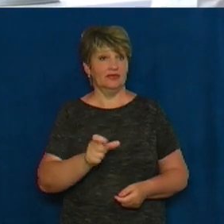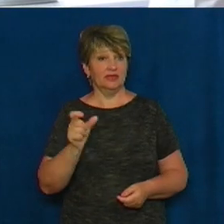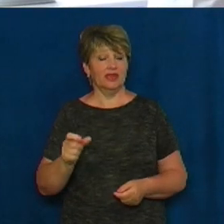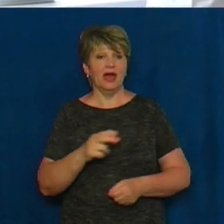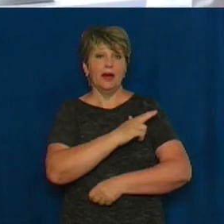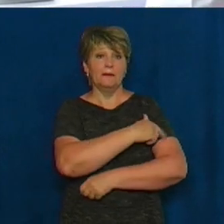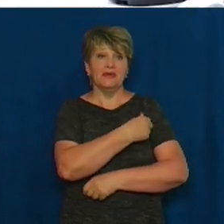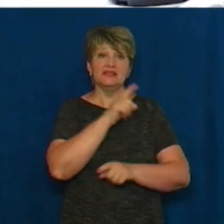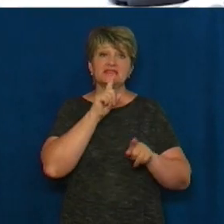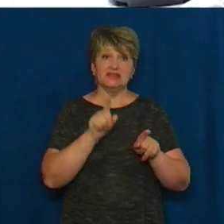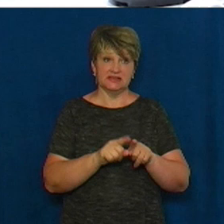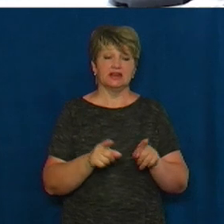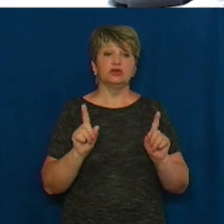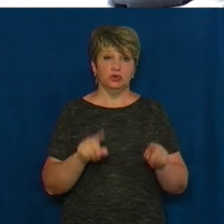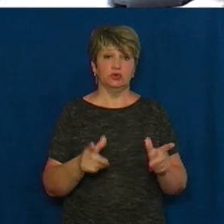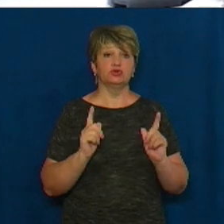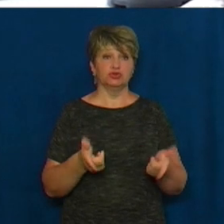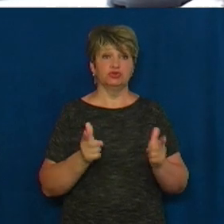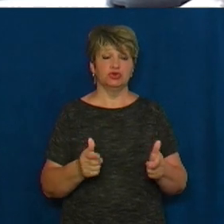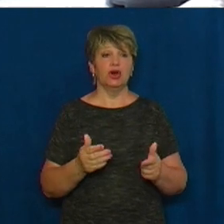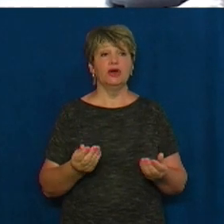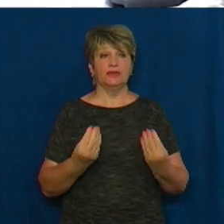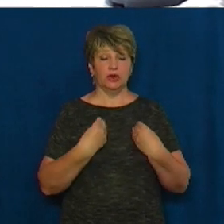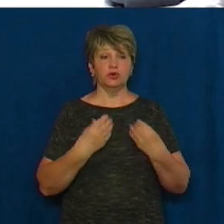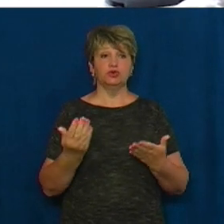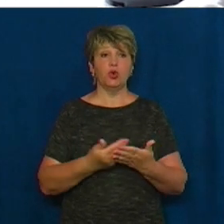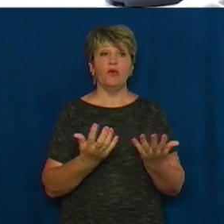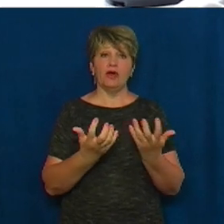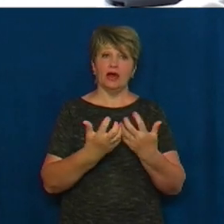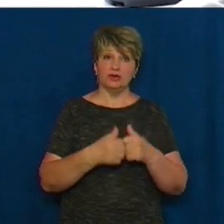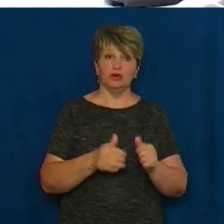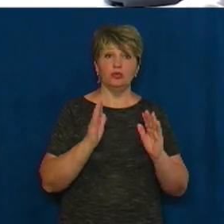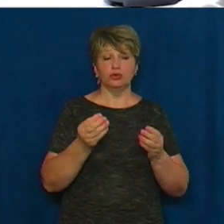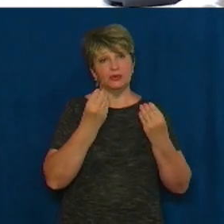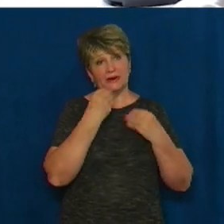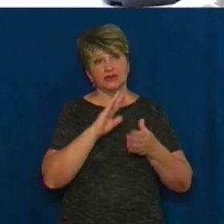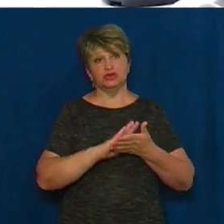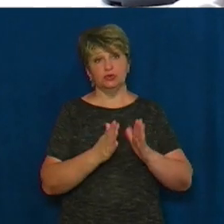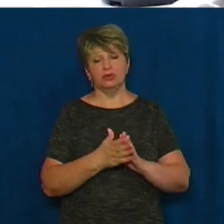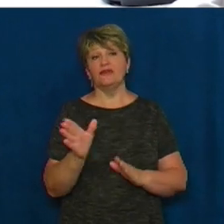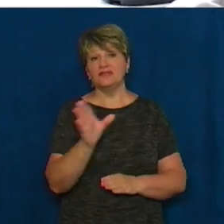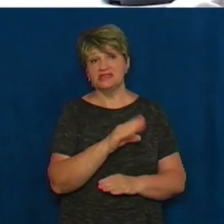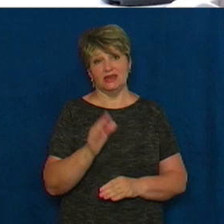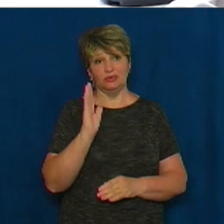поділяє. Дадуть нове значення, будуть, мабуть, кращі умови, тому що все буде нове.